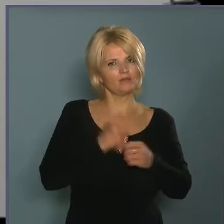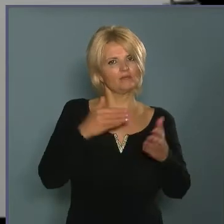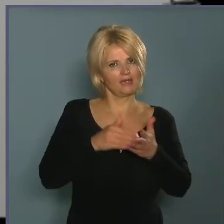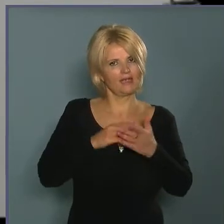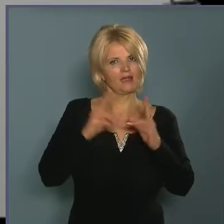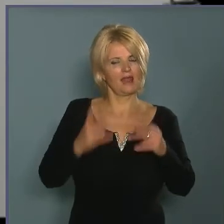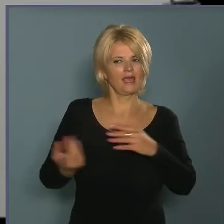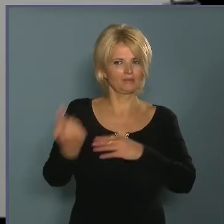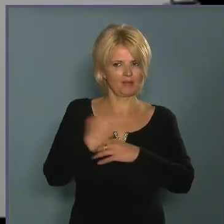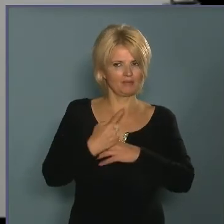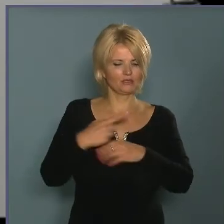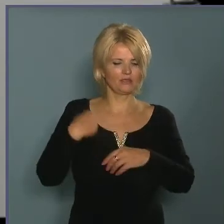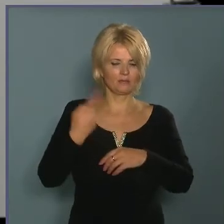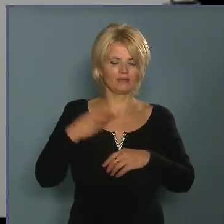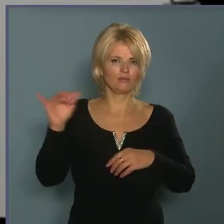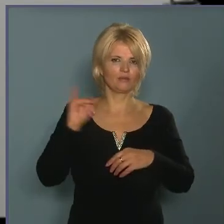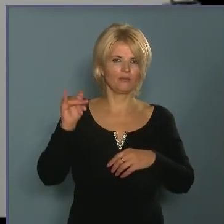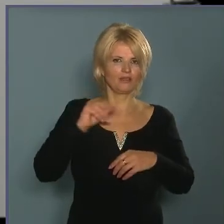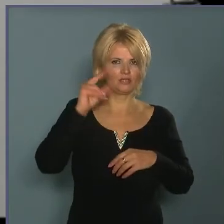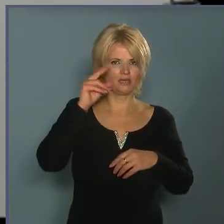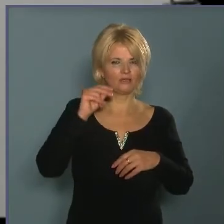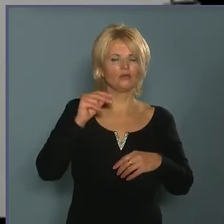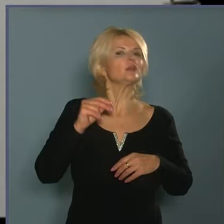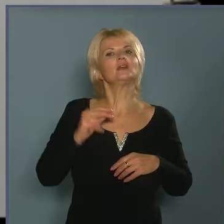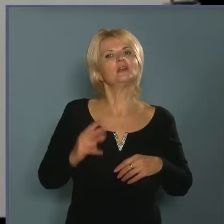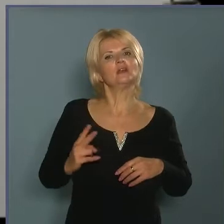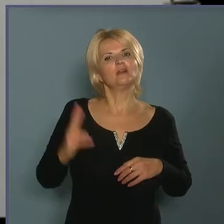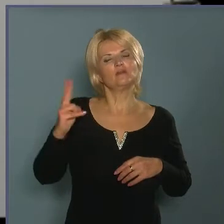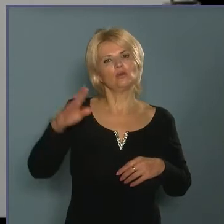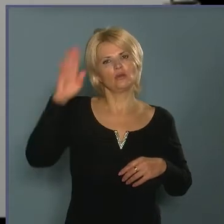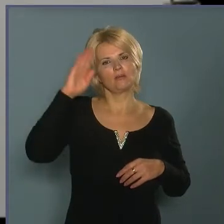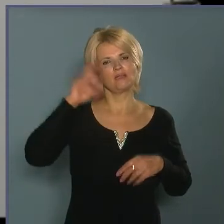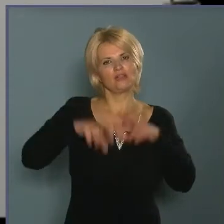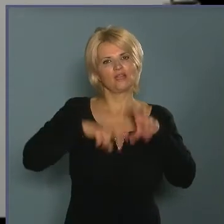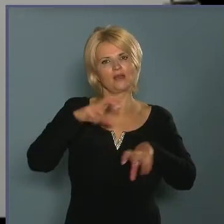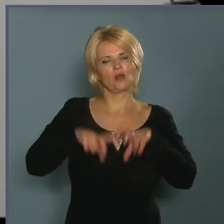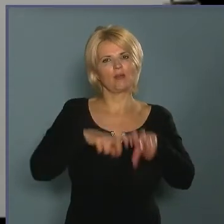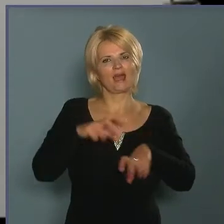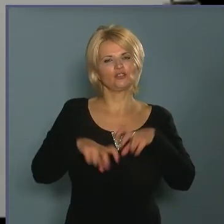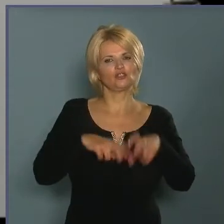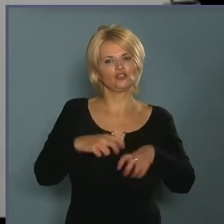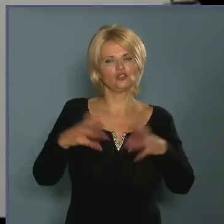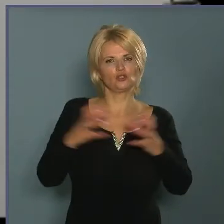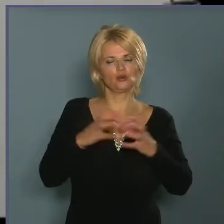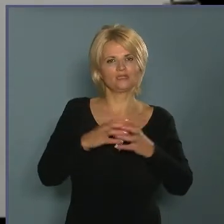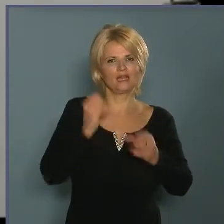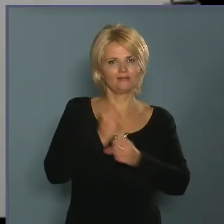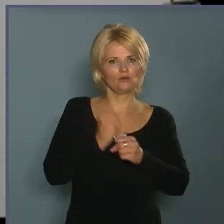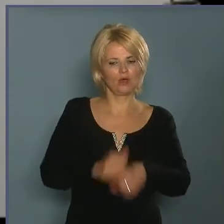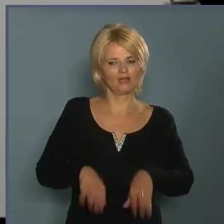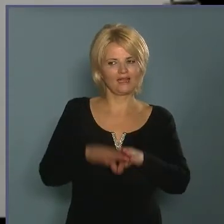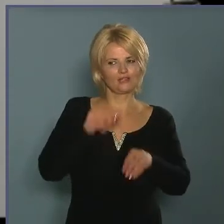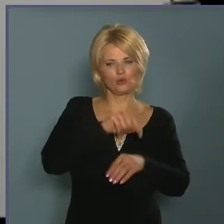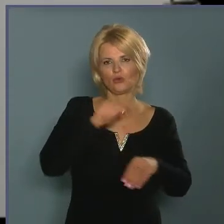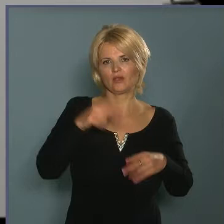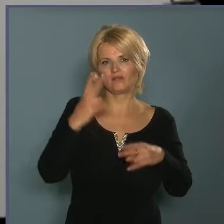megbízhatnak bennünket a budapesti rendőr főkapitányság alablási orszájának a munkatársai, de alapvetően ilyenkor már ők végzik a nyomozást,